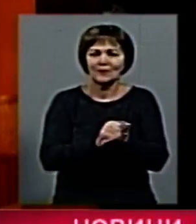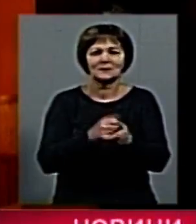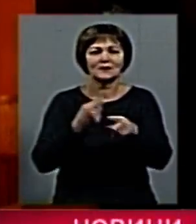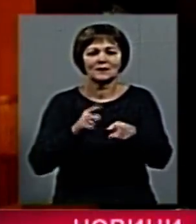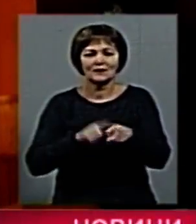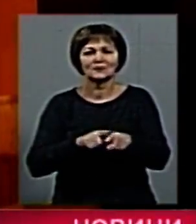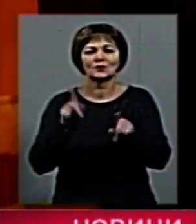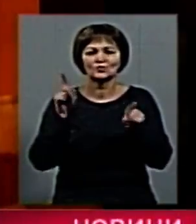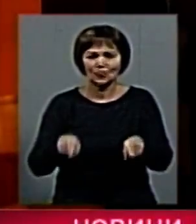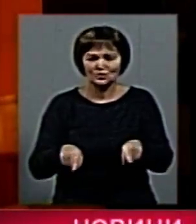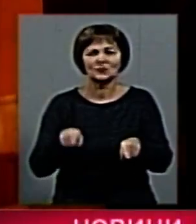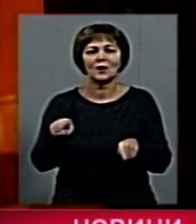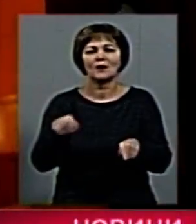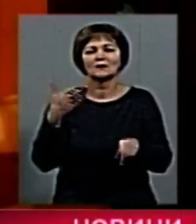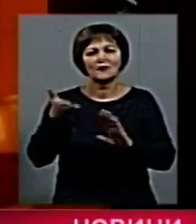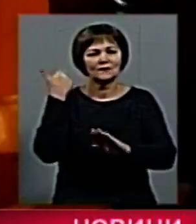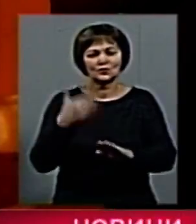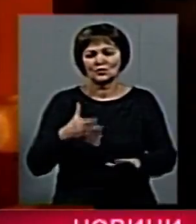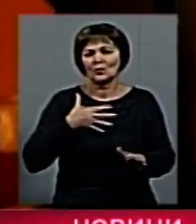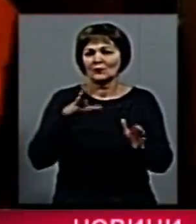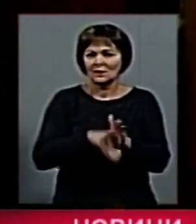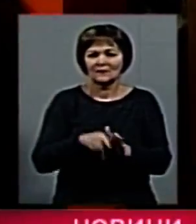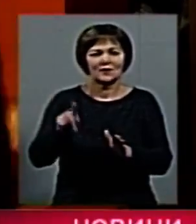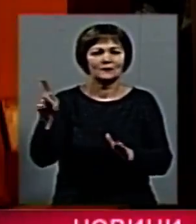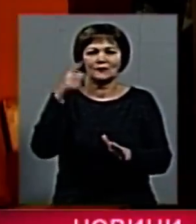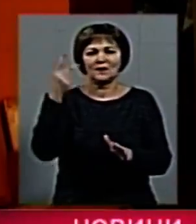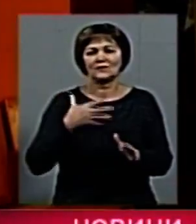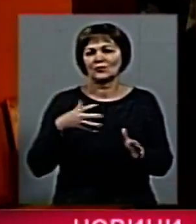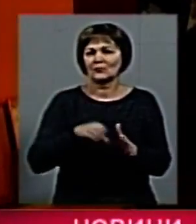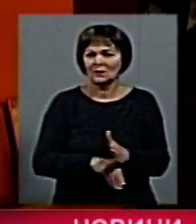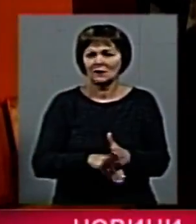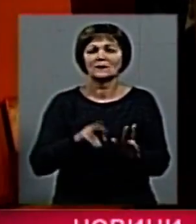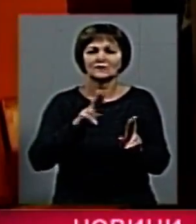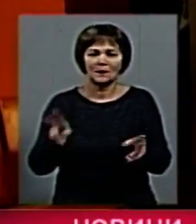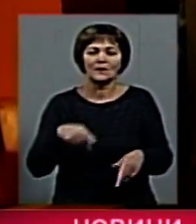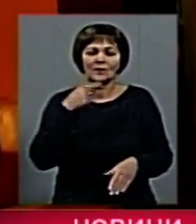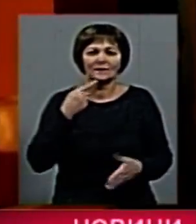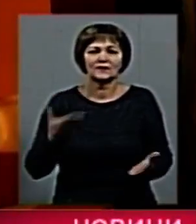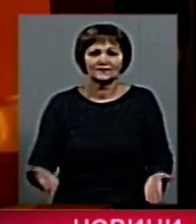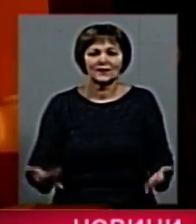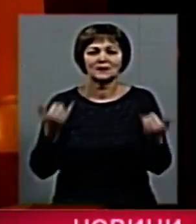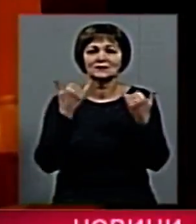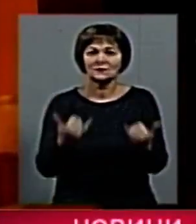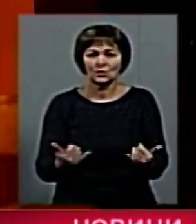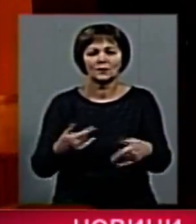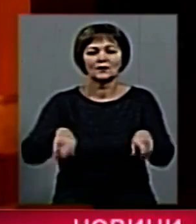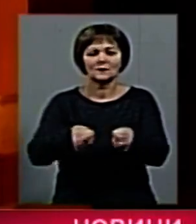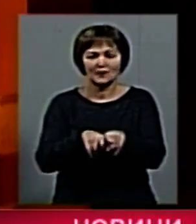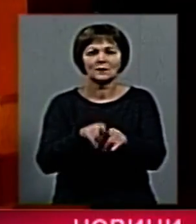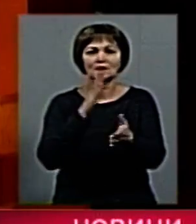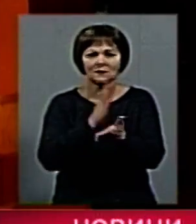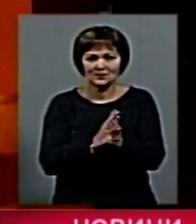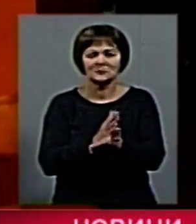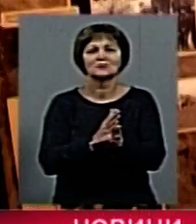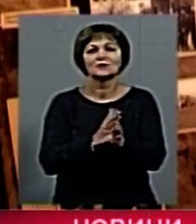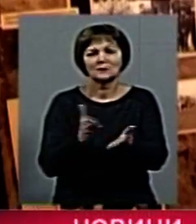лабораторією, теж її давно немає. Вона одна з перших пішла, як кажуть, з життя. Ну і сьогодні воно дає себе